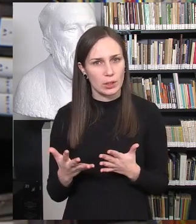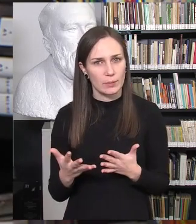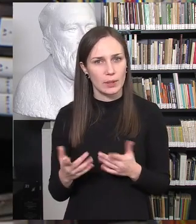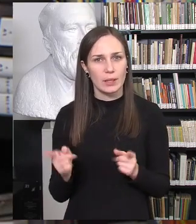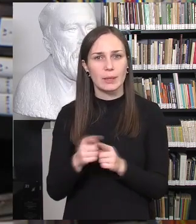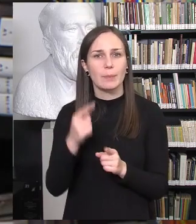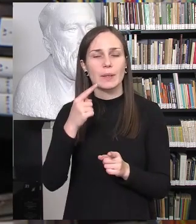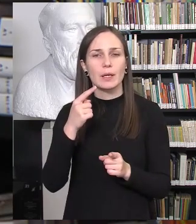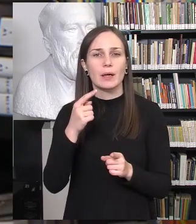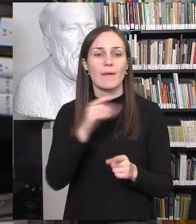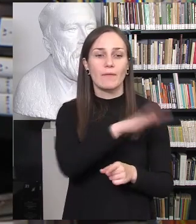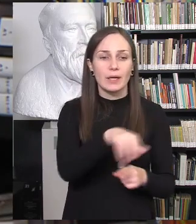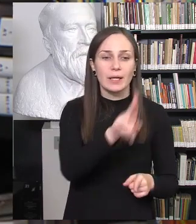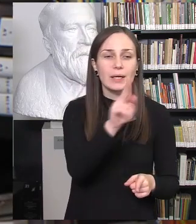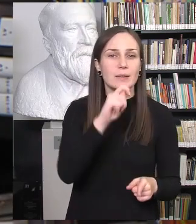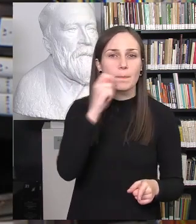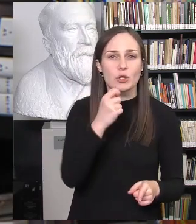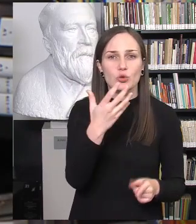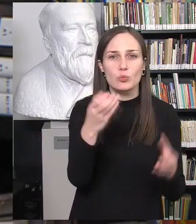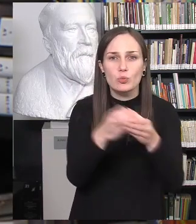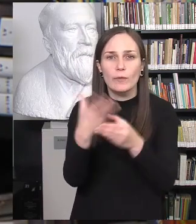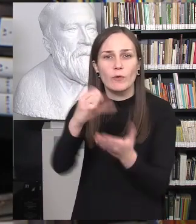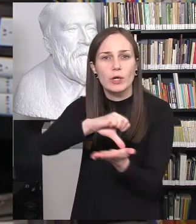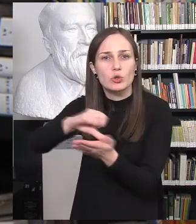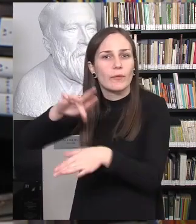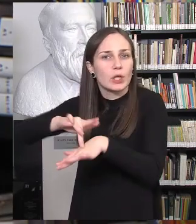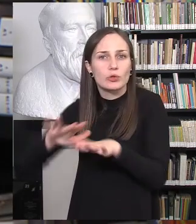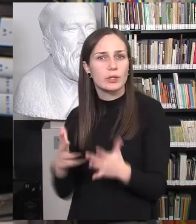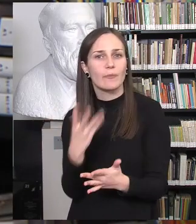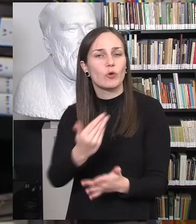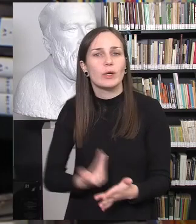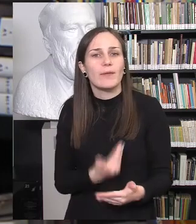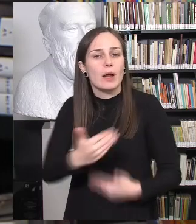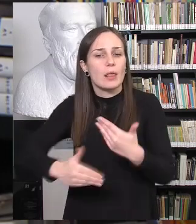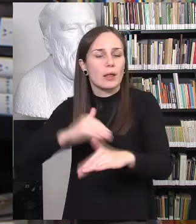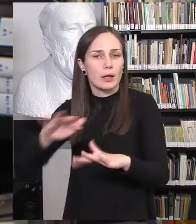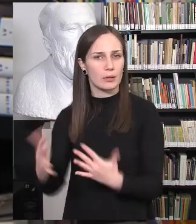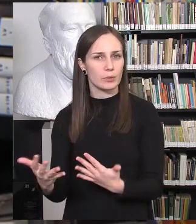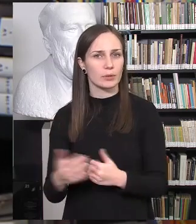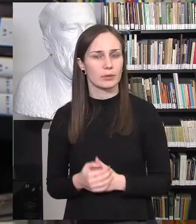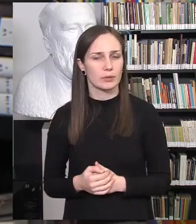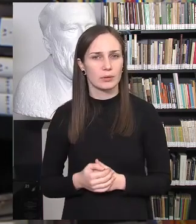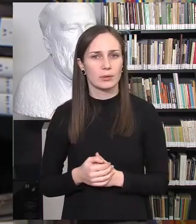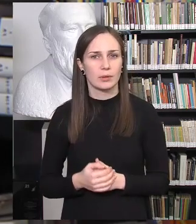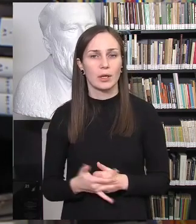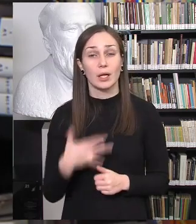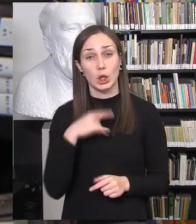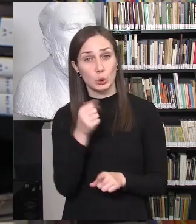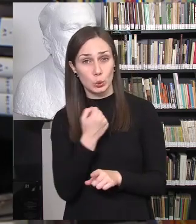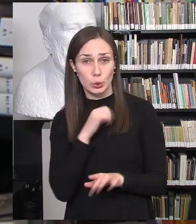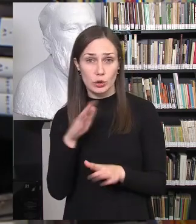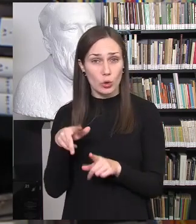jaučiasi vaikų, kurie yra mažumų atstovai, kaip jiems gyvenimas klausimų, galbūt, jūs kokios nors turite